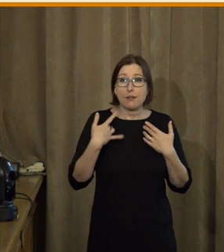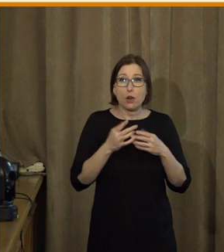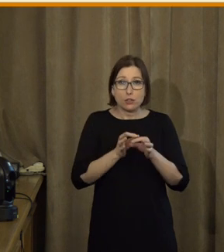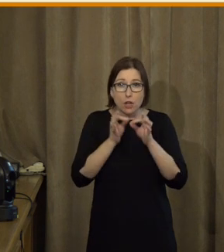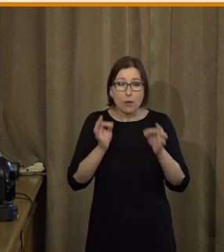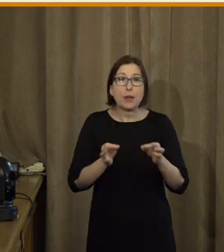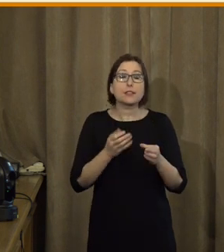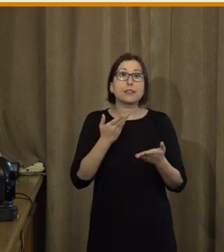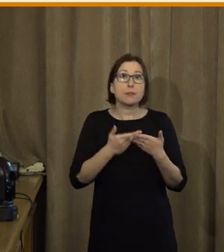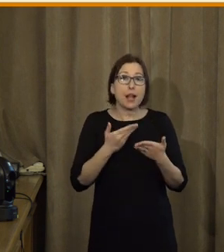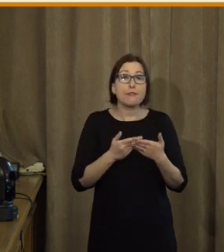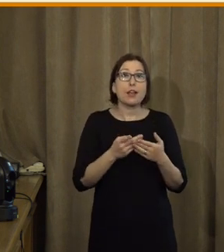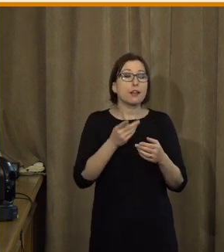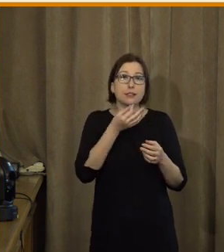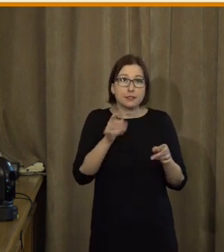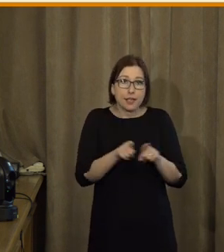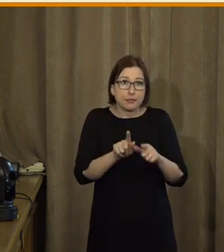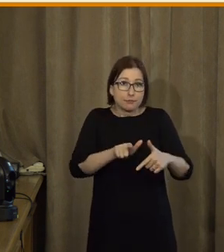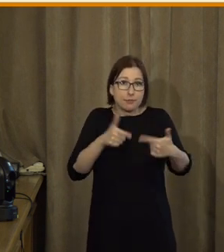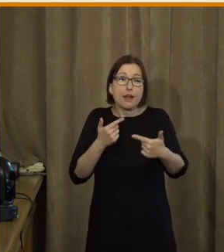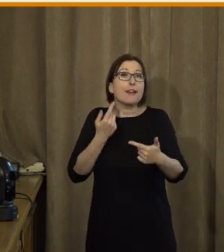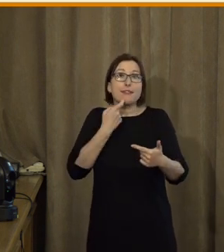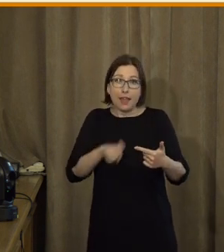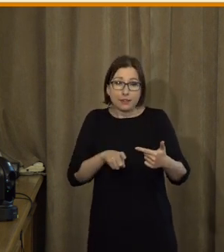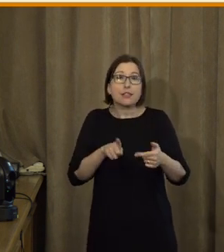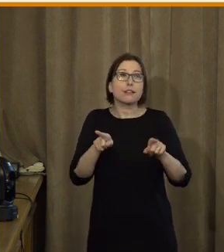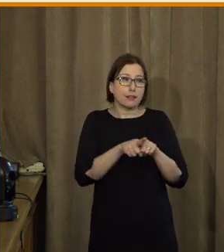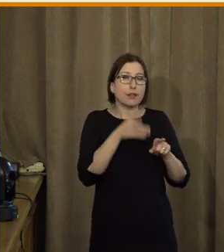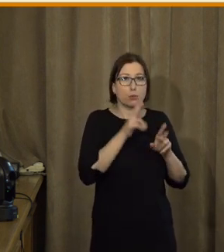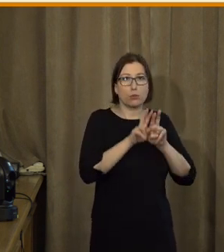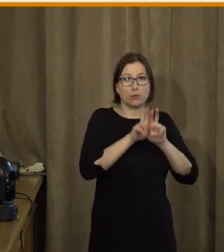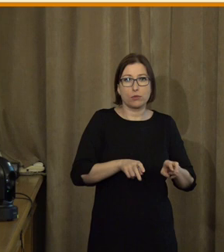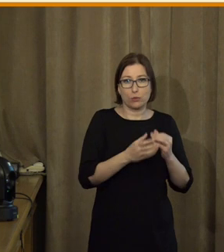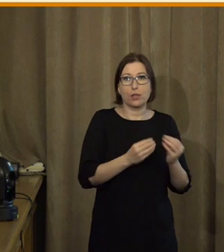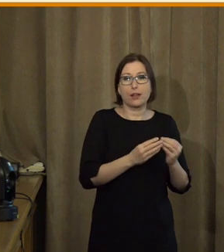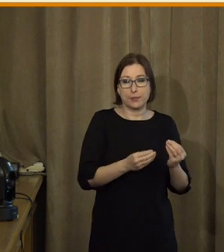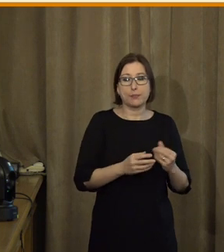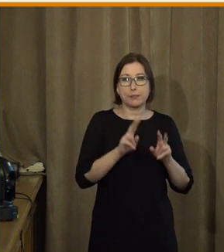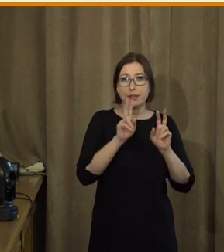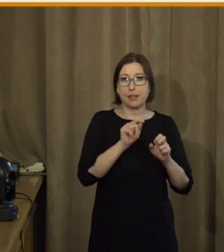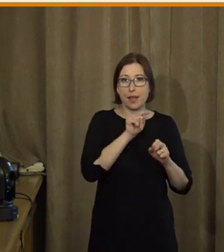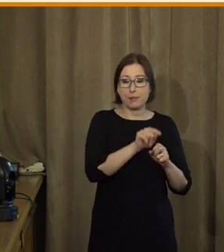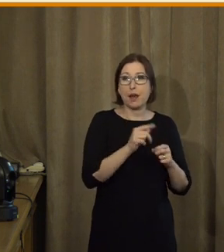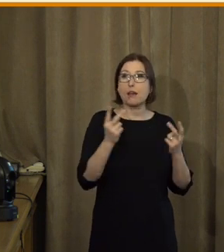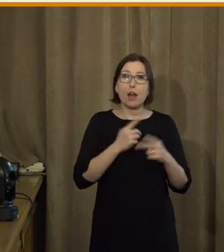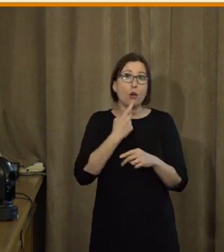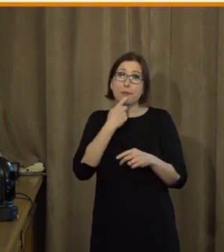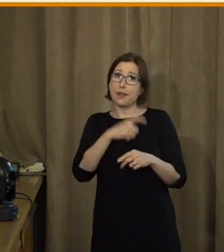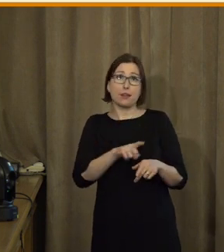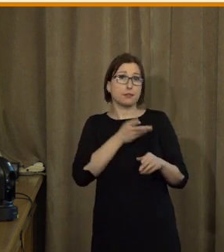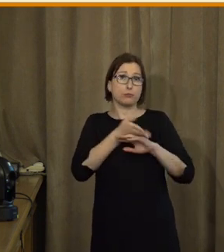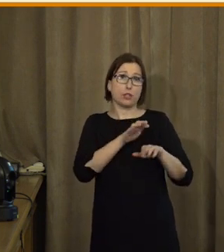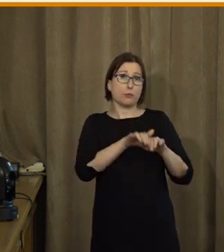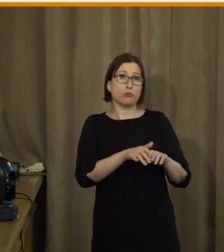kteří samozřejmě ani online být nechtějí, což tady bude rozebráno později. A naším cílem právě je, aby